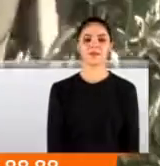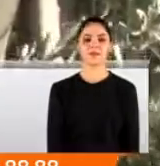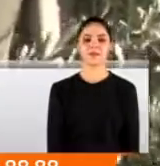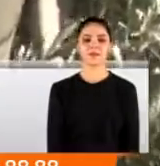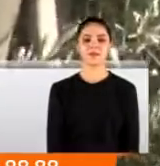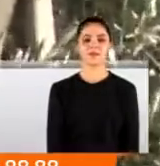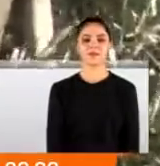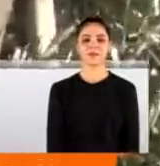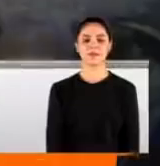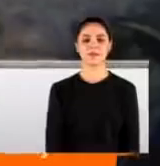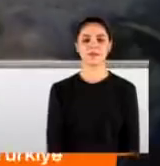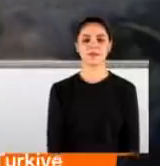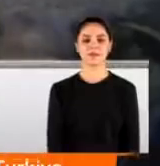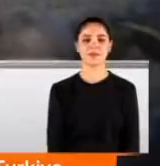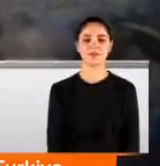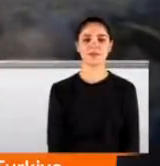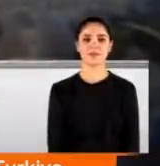Mecburuz yani toplamaya yapmaya.